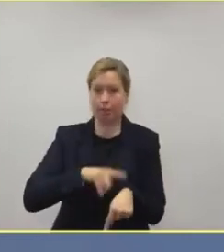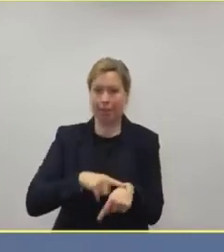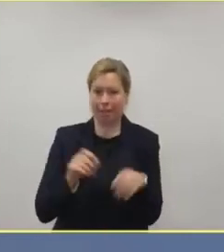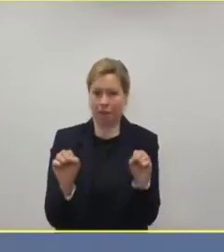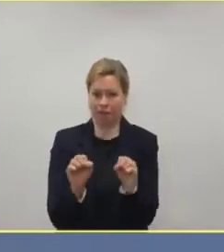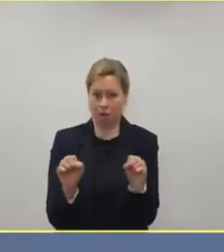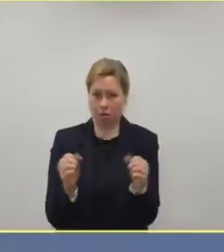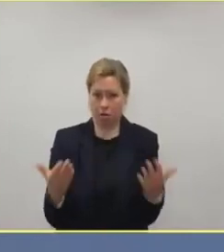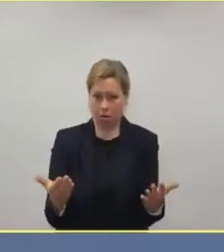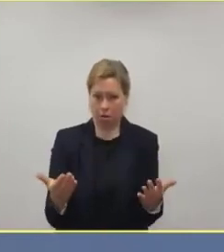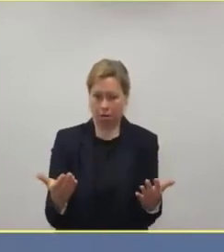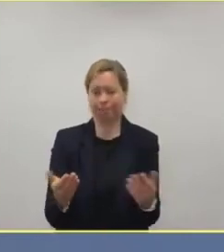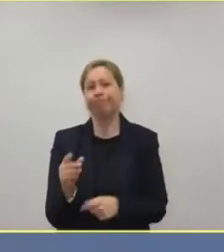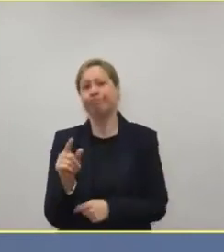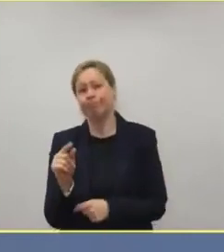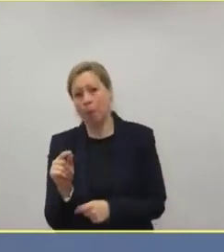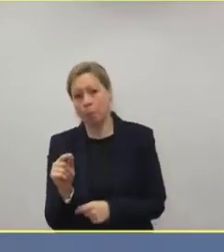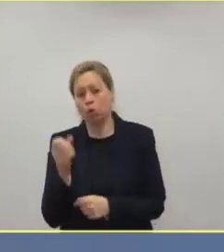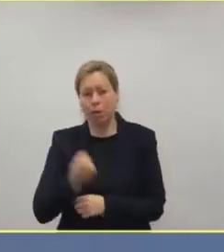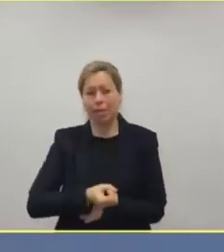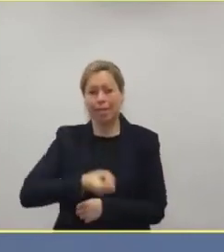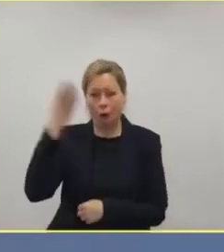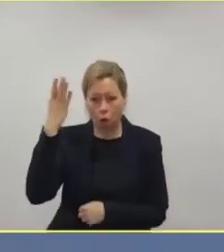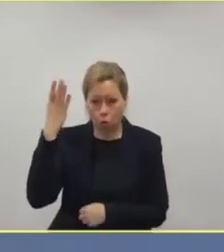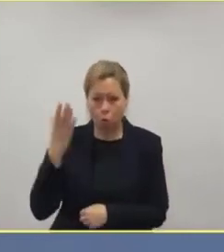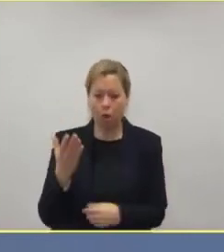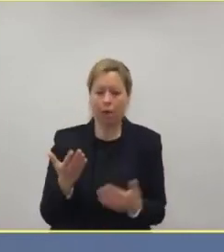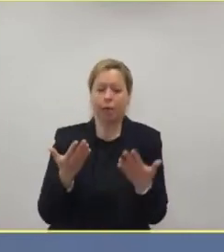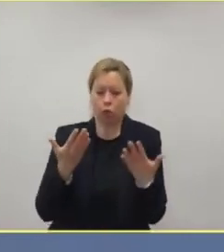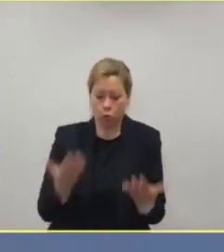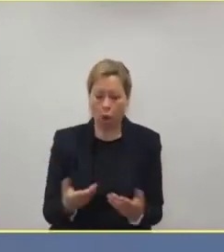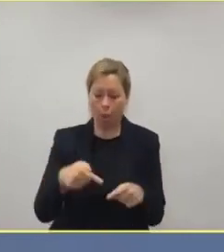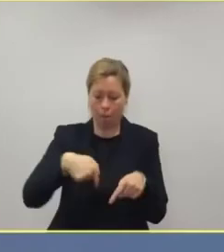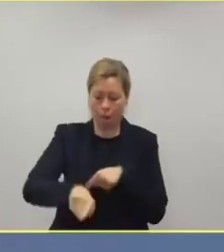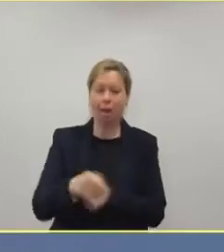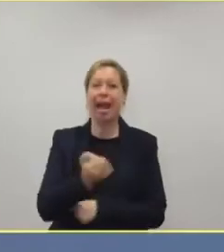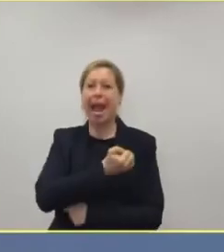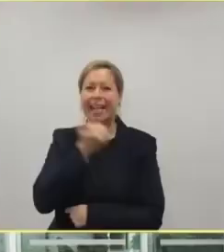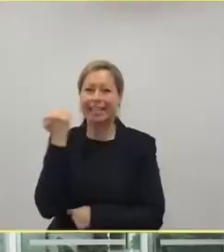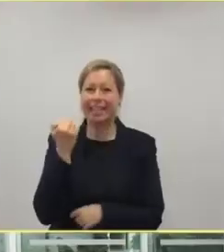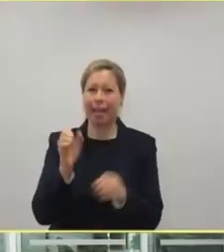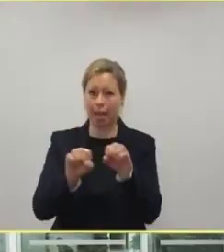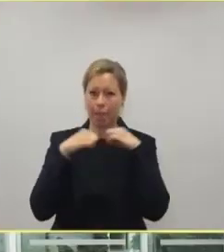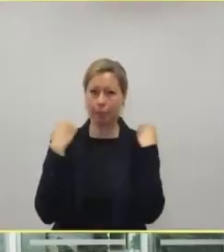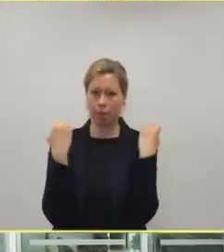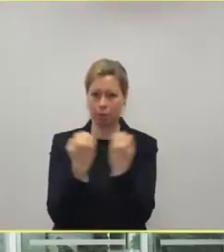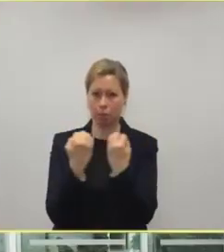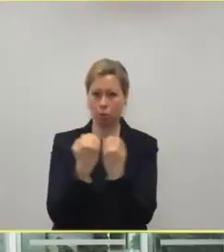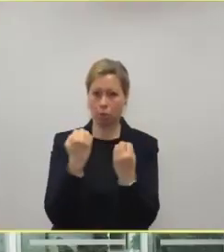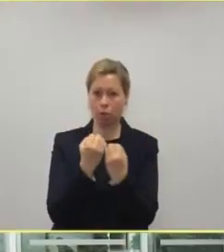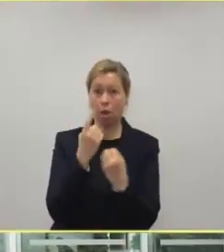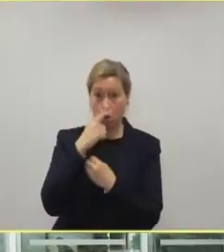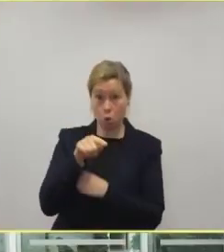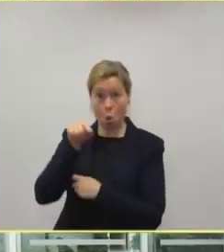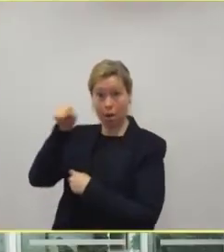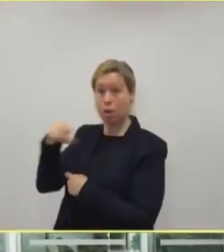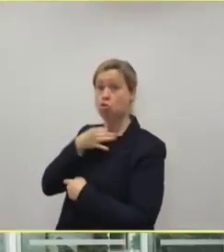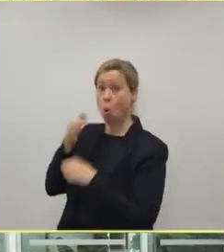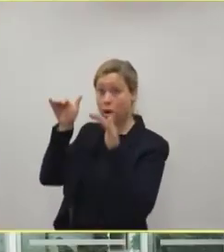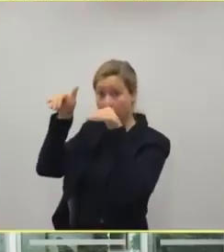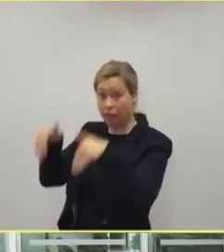Das heißt, natürlich, ja, aber im Extremfall haben wir auf deutschen Intensivstationen nur noch Notfallpatienten, die richtig